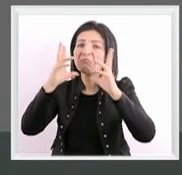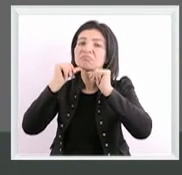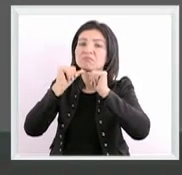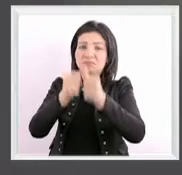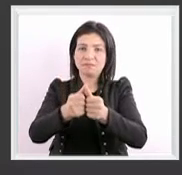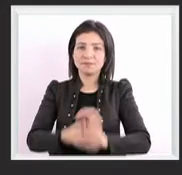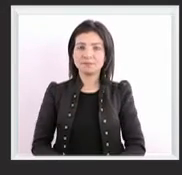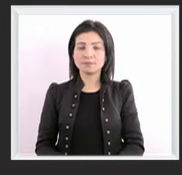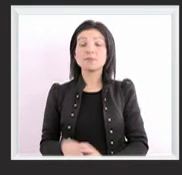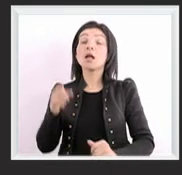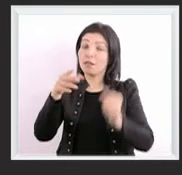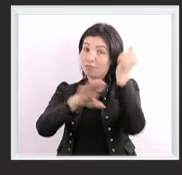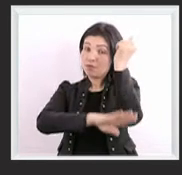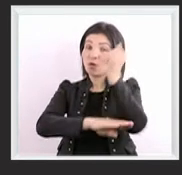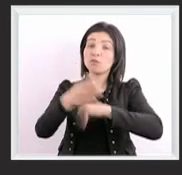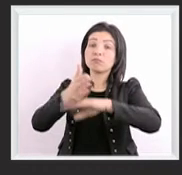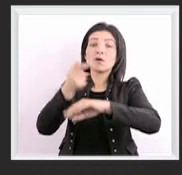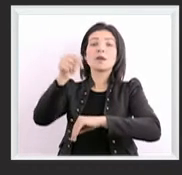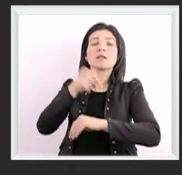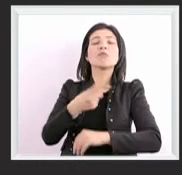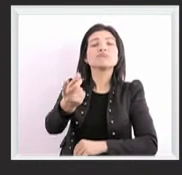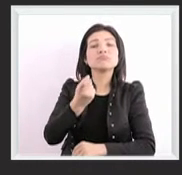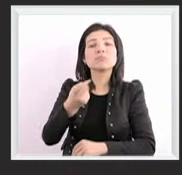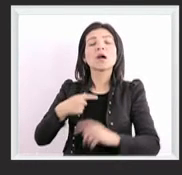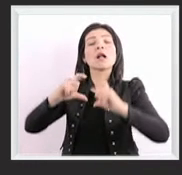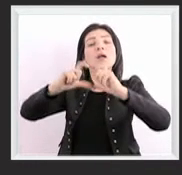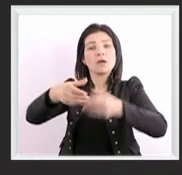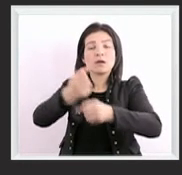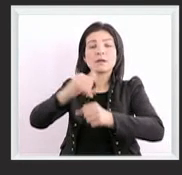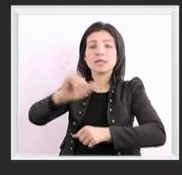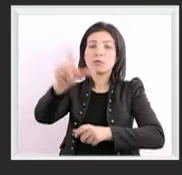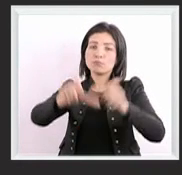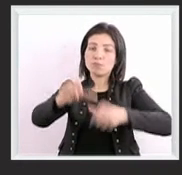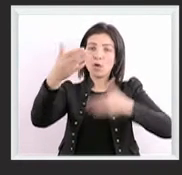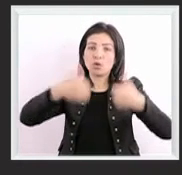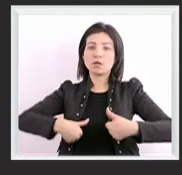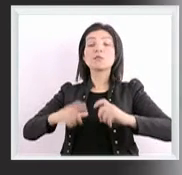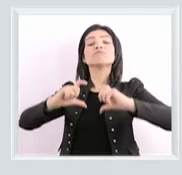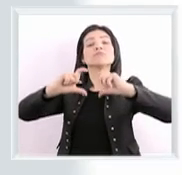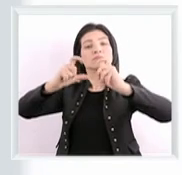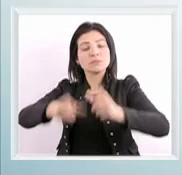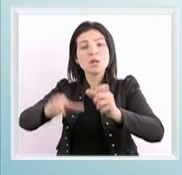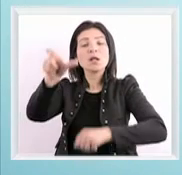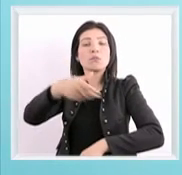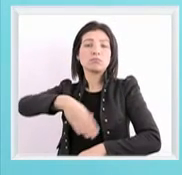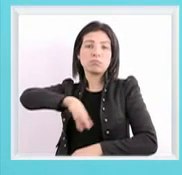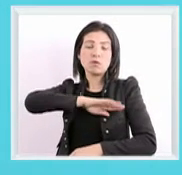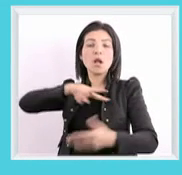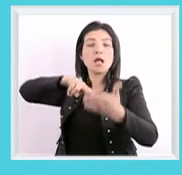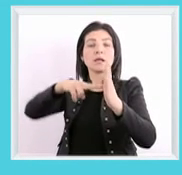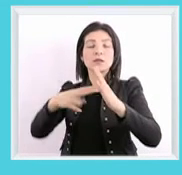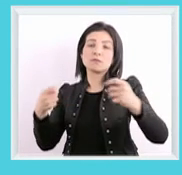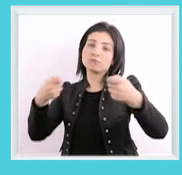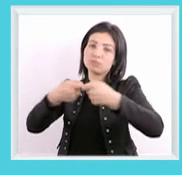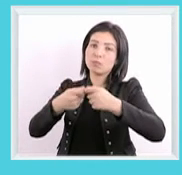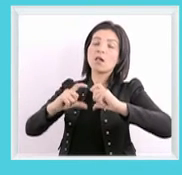البيروقراطية على هذك المشروع جي بش يحلل ببن الأشخاص ذوي الإعاقة ويوفر للمهنيين آليات